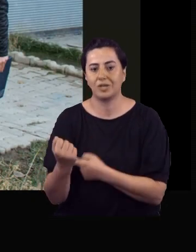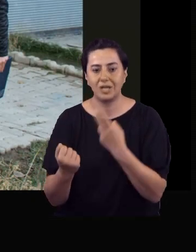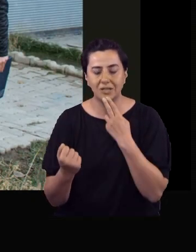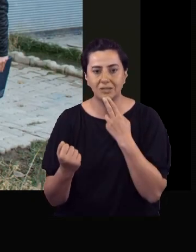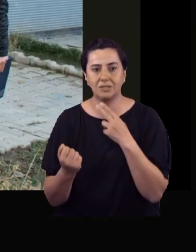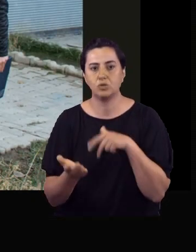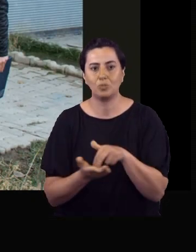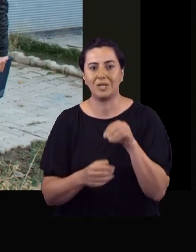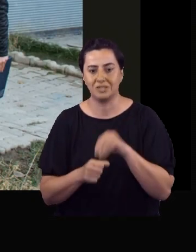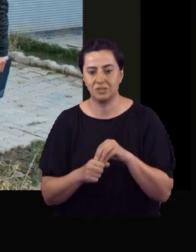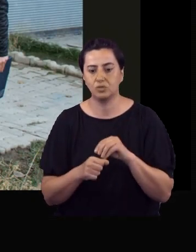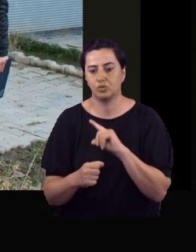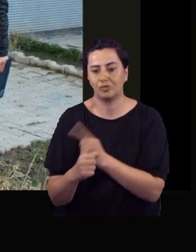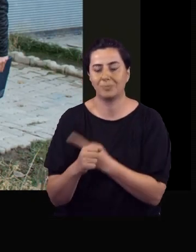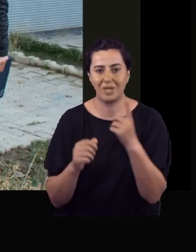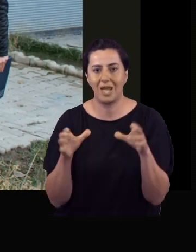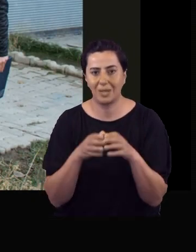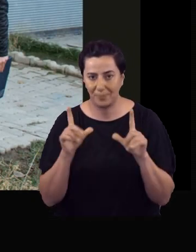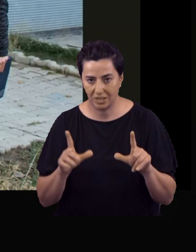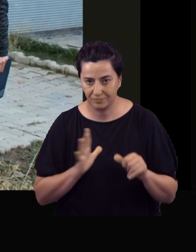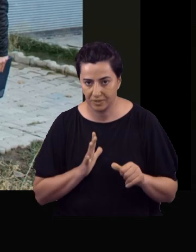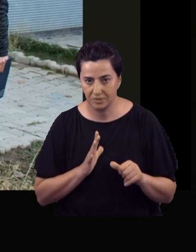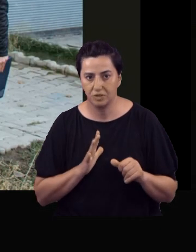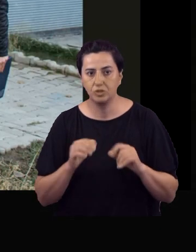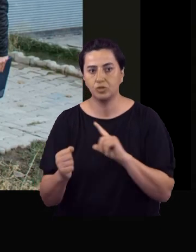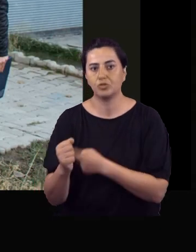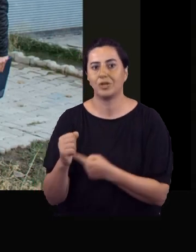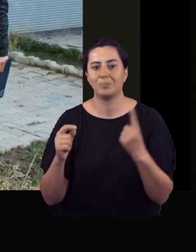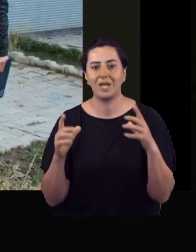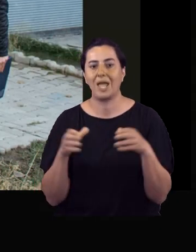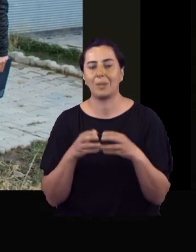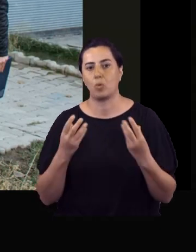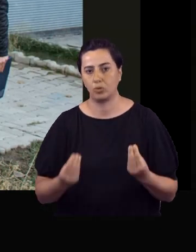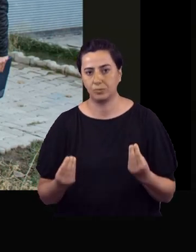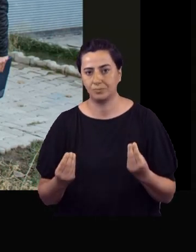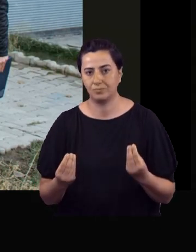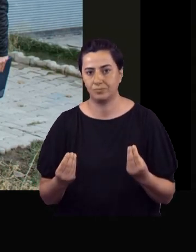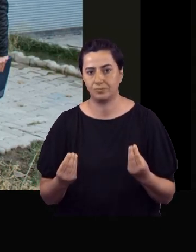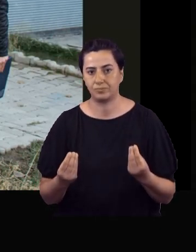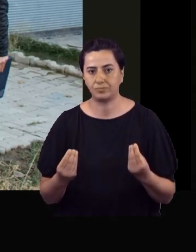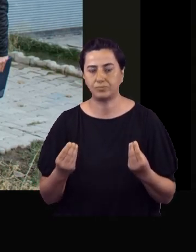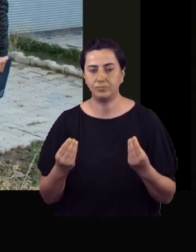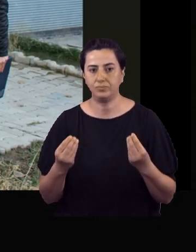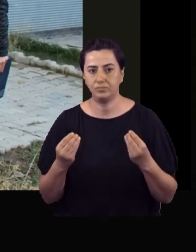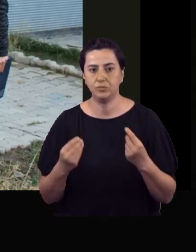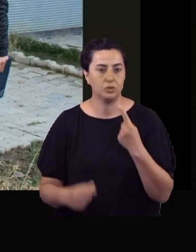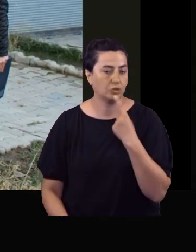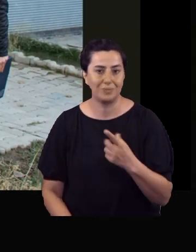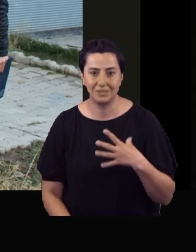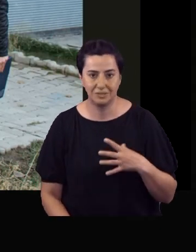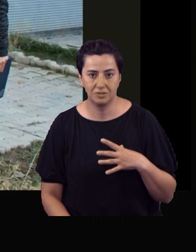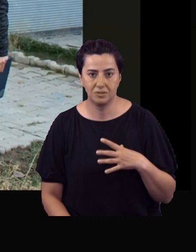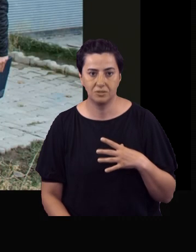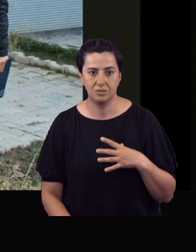hareketi başlatmamız için güçlü bir ekibe ihtiyacımız vardı. Biz de güçlü bir ekip olduk. Ve aslında şunu da ifade etmek